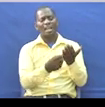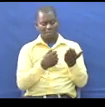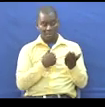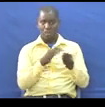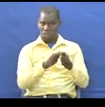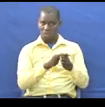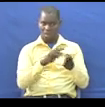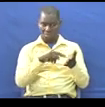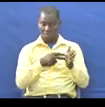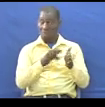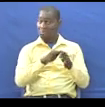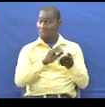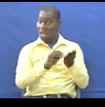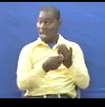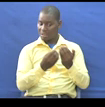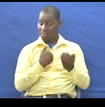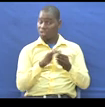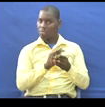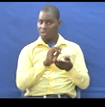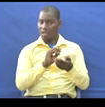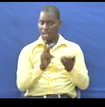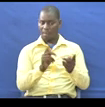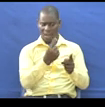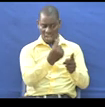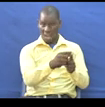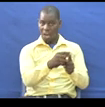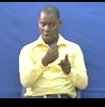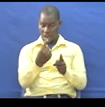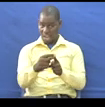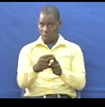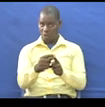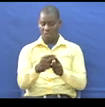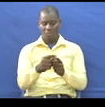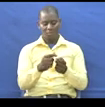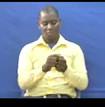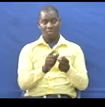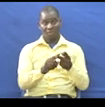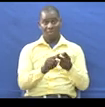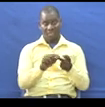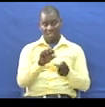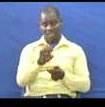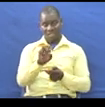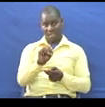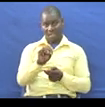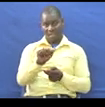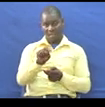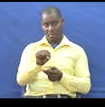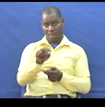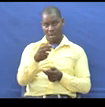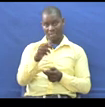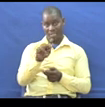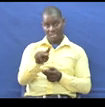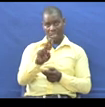Hipi Utumia Katika Kutafsili Kama Mbinu Yaneno Kwaneno Mbinu Eksemantiki Au Mbinu Ya Kima